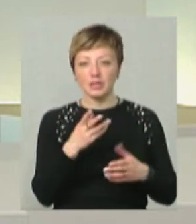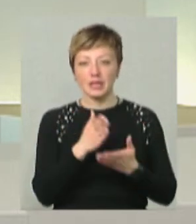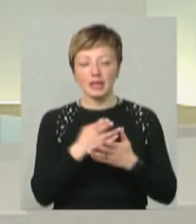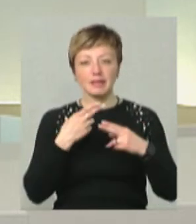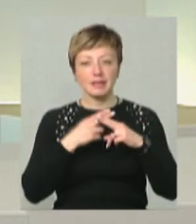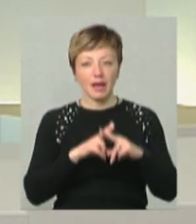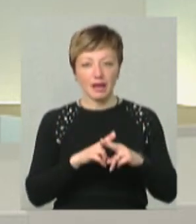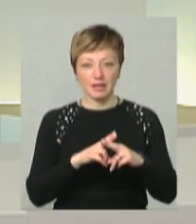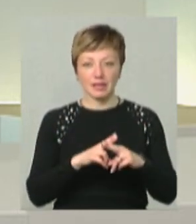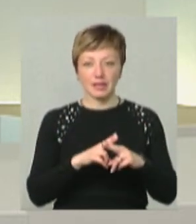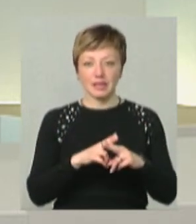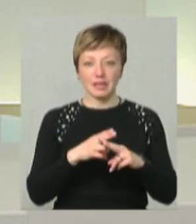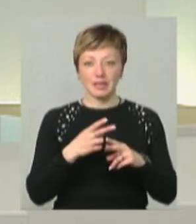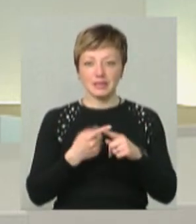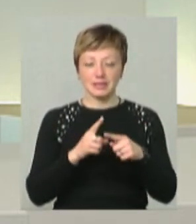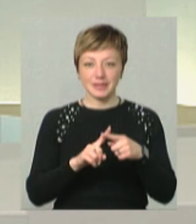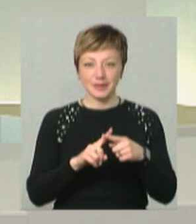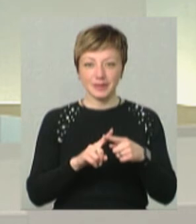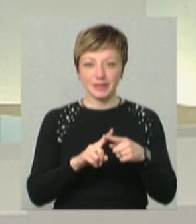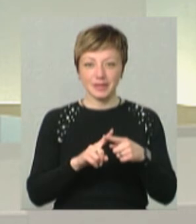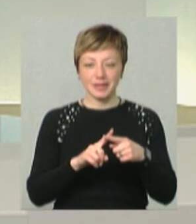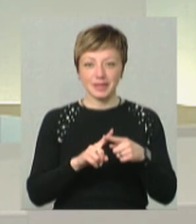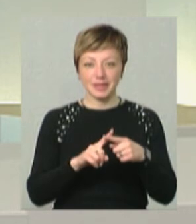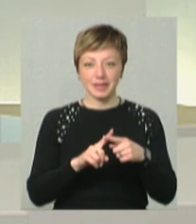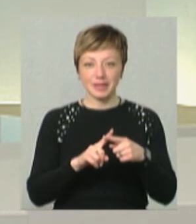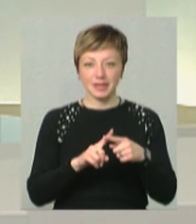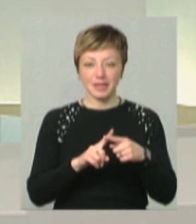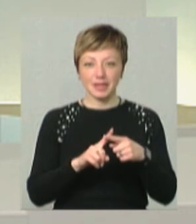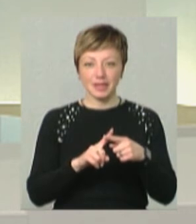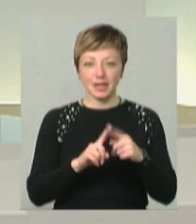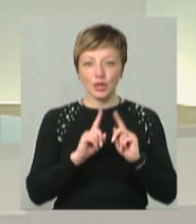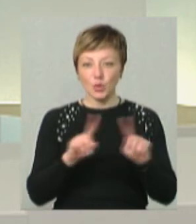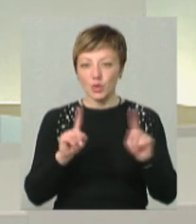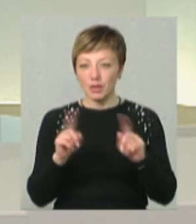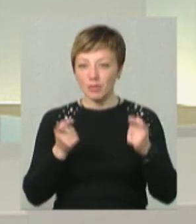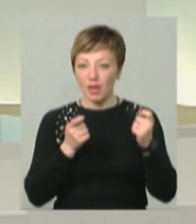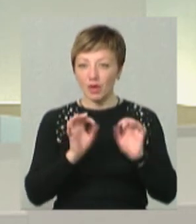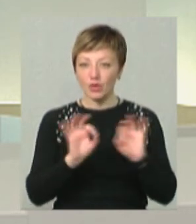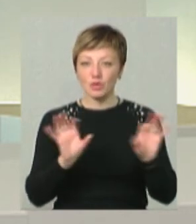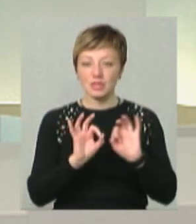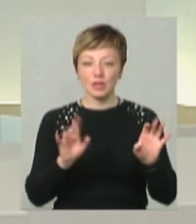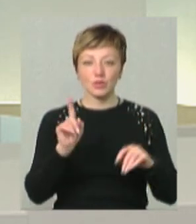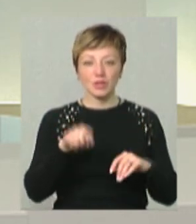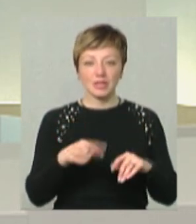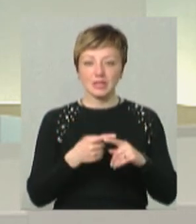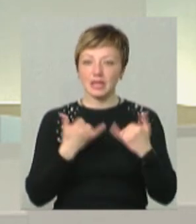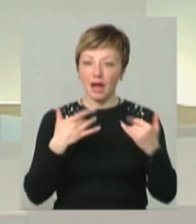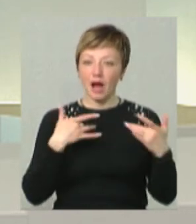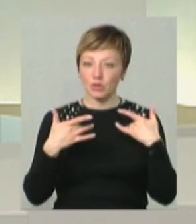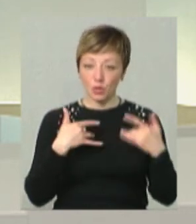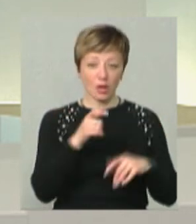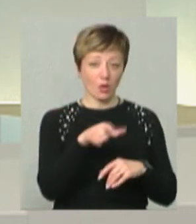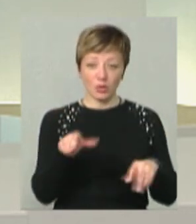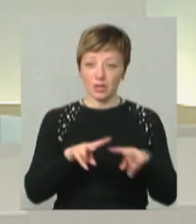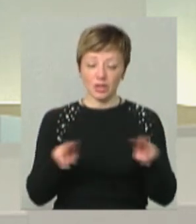техніка певна. Я ці мікроби, ці всі тонкі якісь молекули розказую тоді. Ну, це для актора і для людей